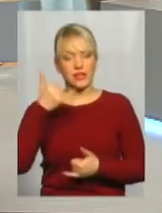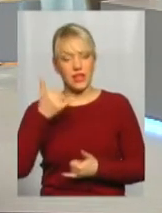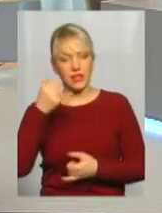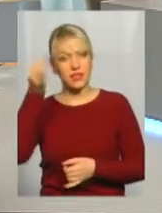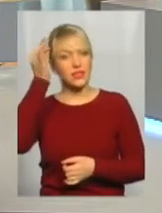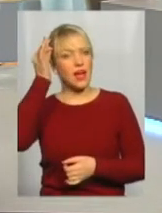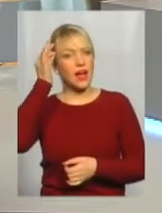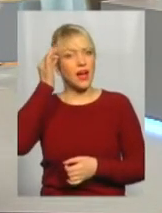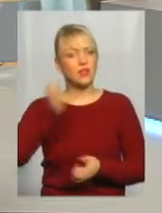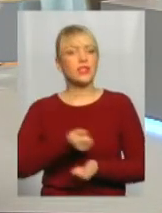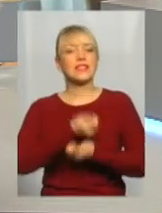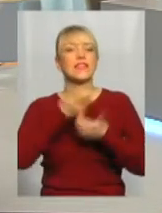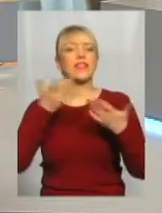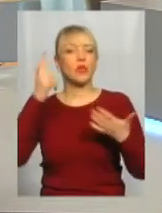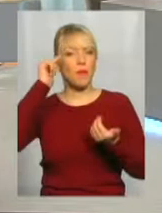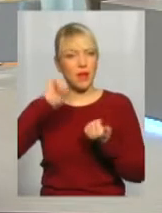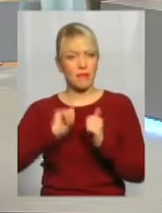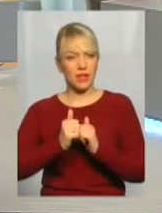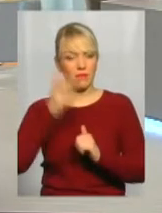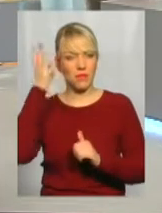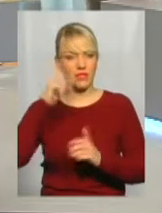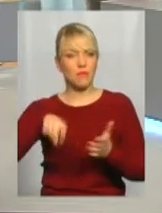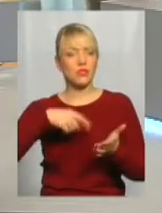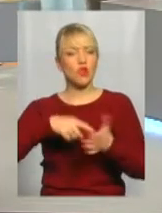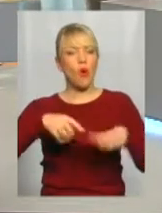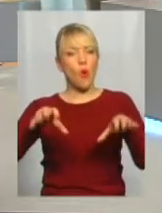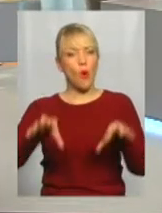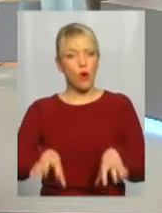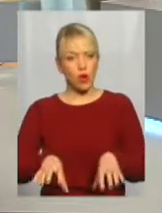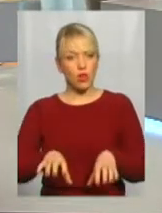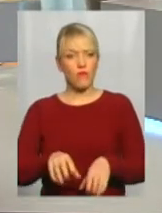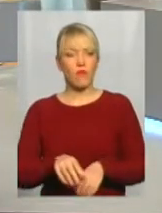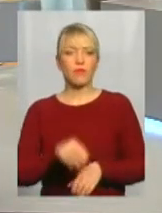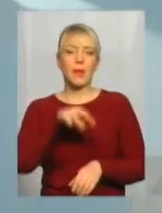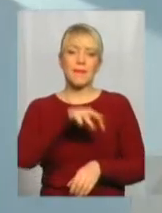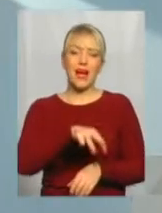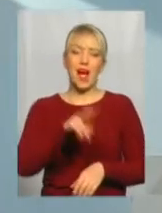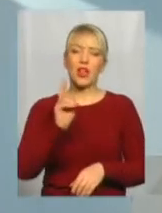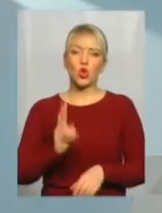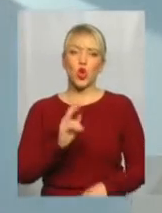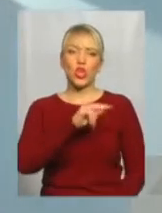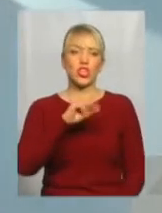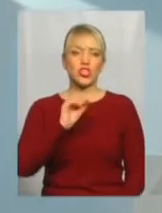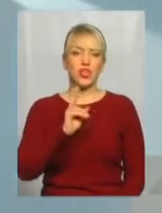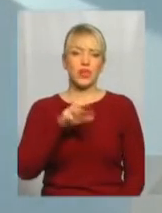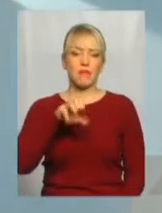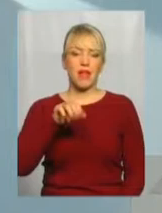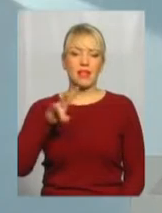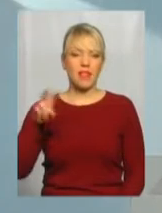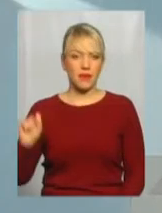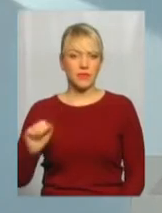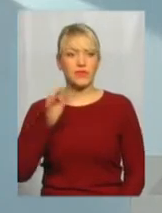світлої пам'яті хмельницького міського голову Михайла Костянтиновича Чекмана. І скажу вам,